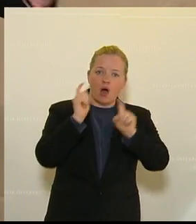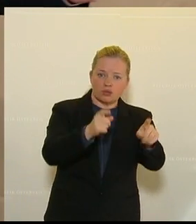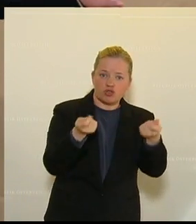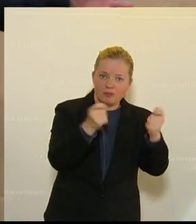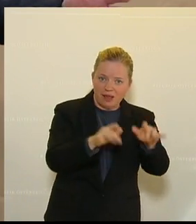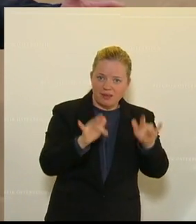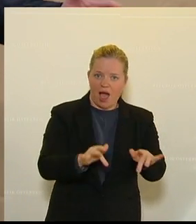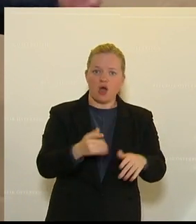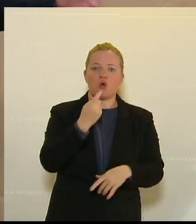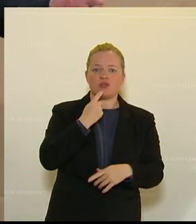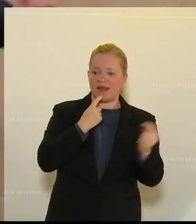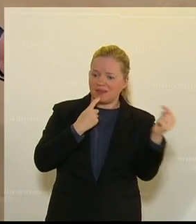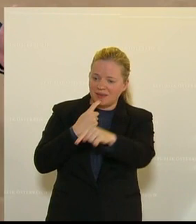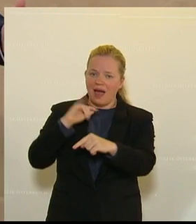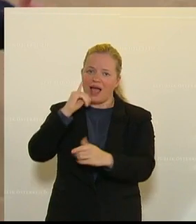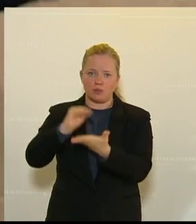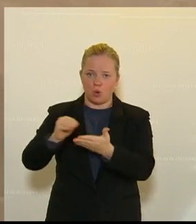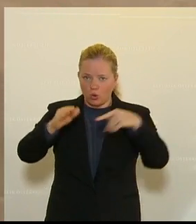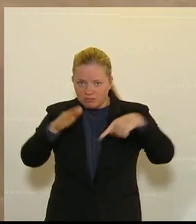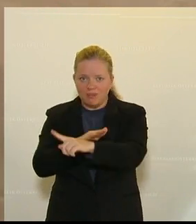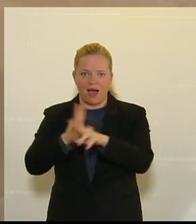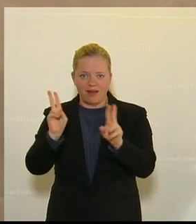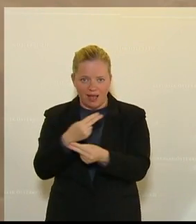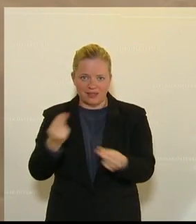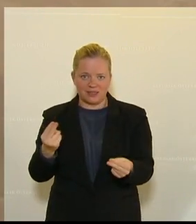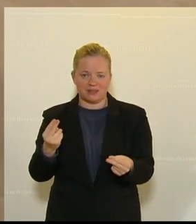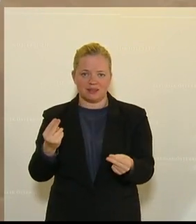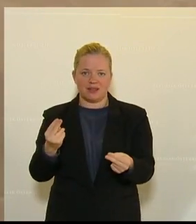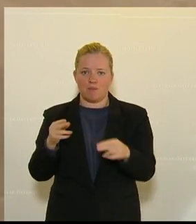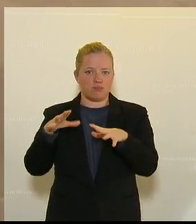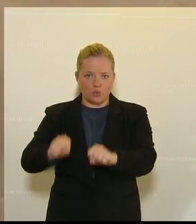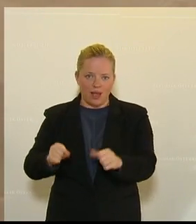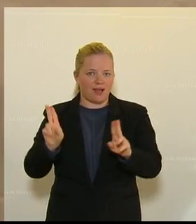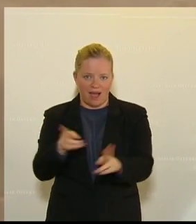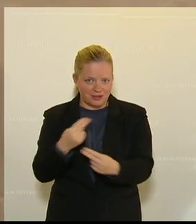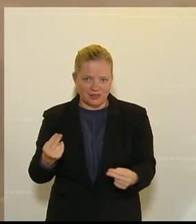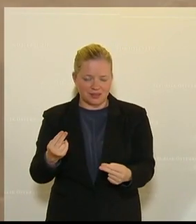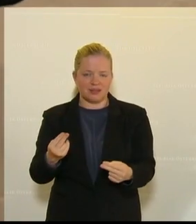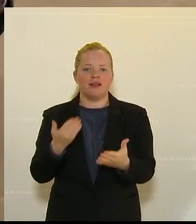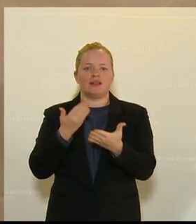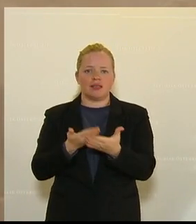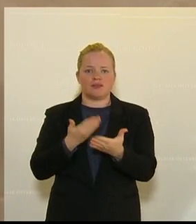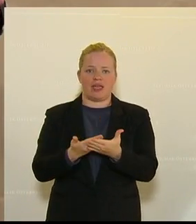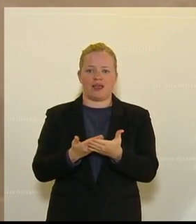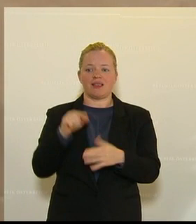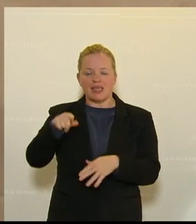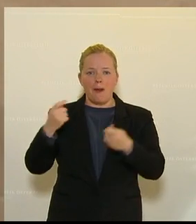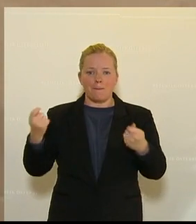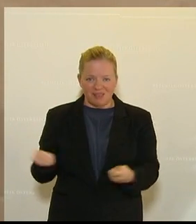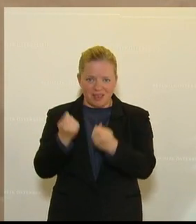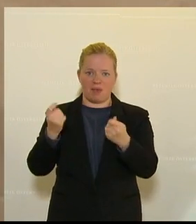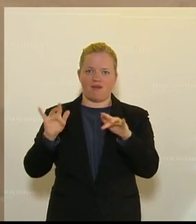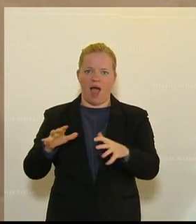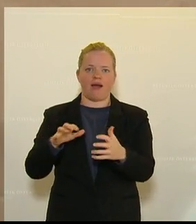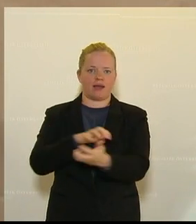in die Reisebüros buchen kann. Und was passiert jetzt? Diese Betriebe, die über die Krise gebeutelt